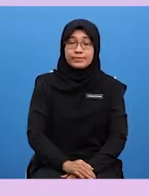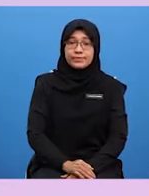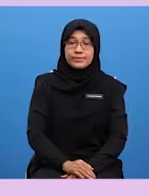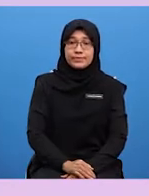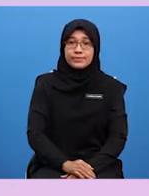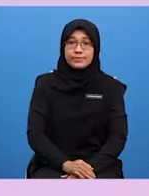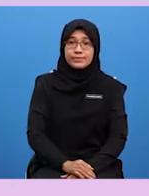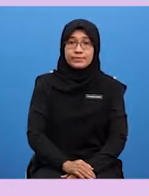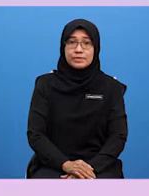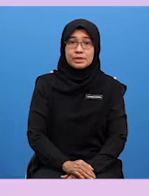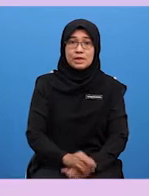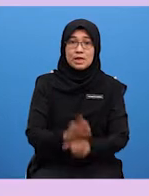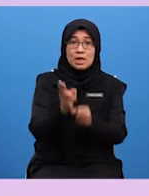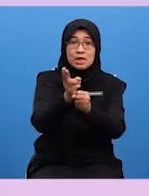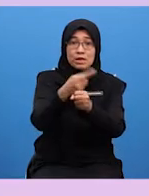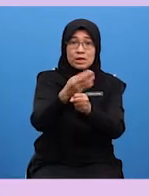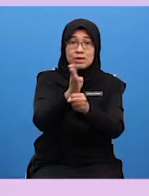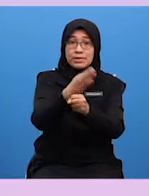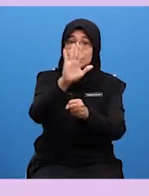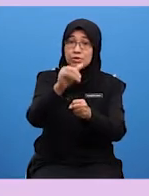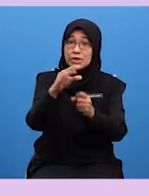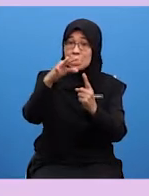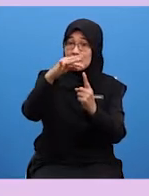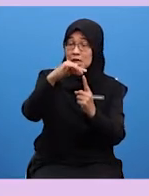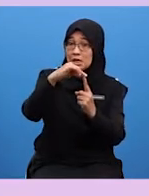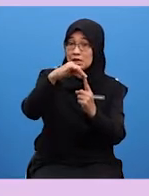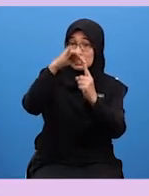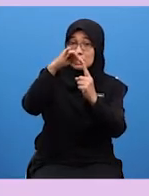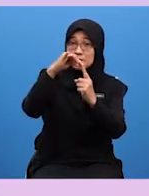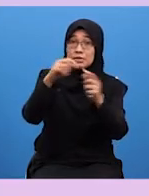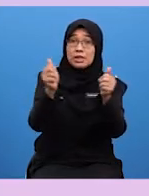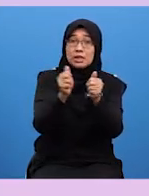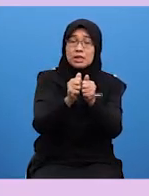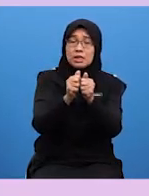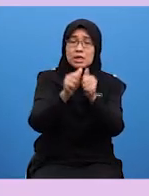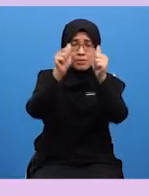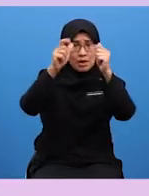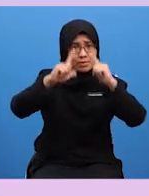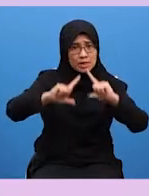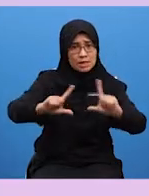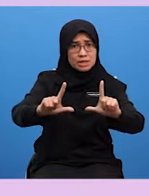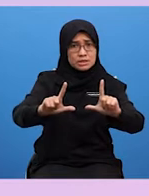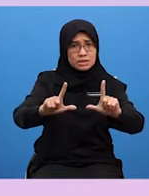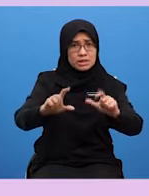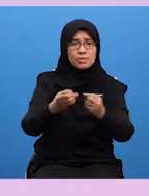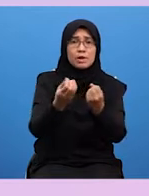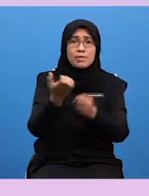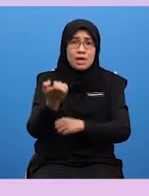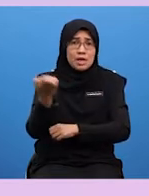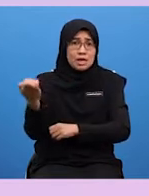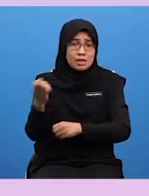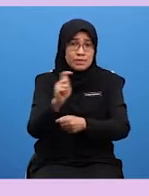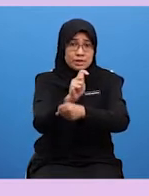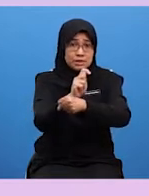ialah Konsep pertama, reka bentuk yang unik dengan mengaplikasikan beberapa